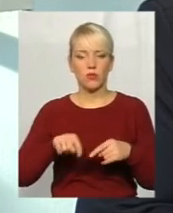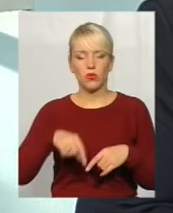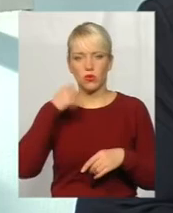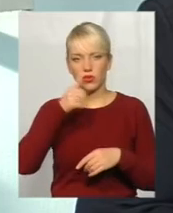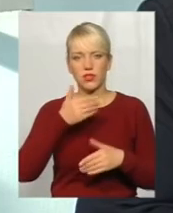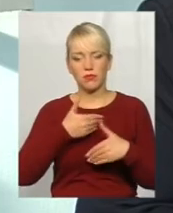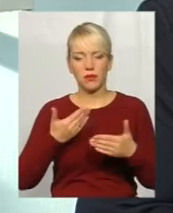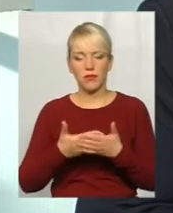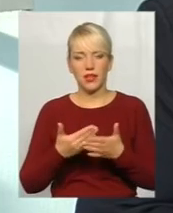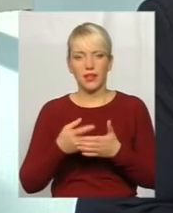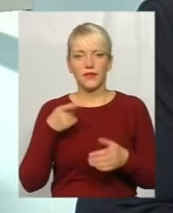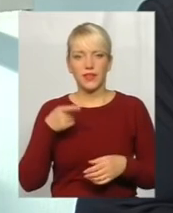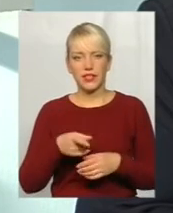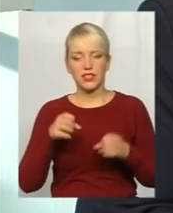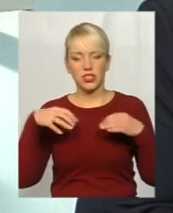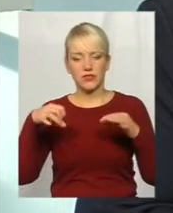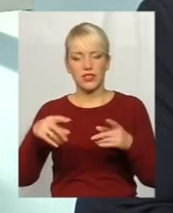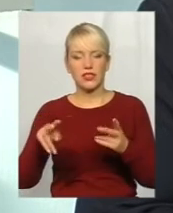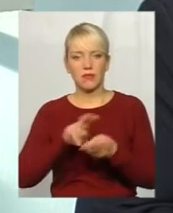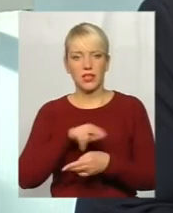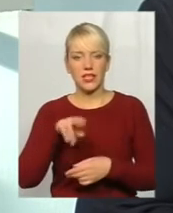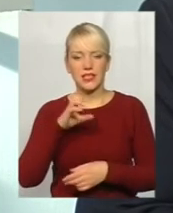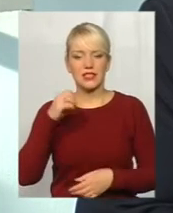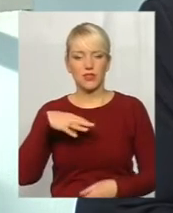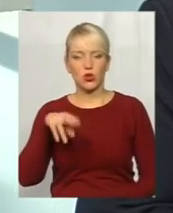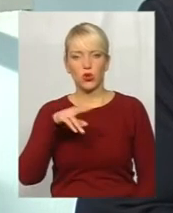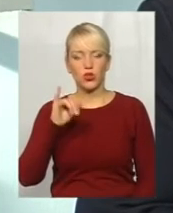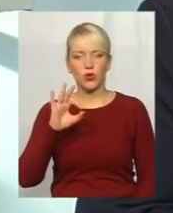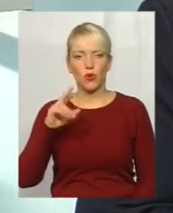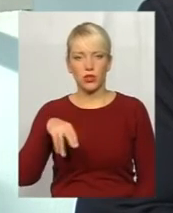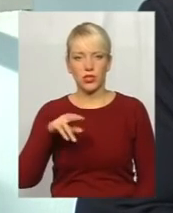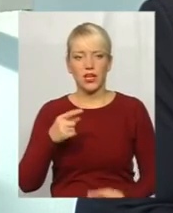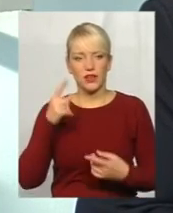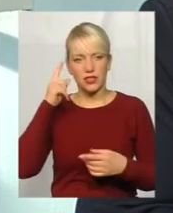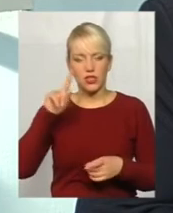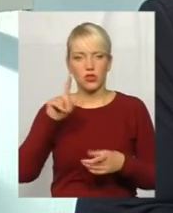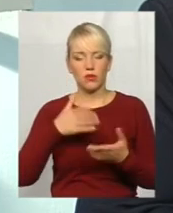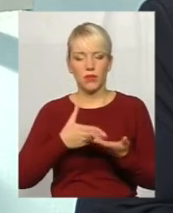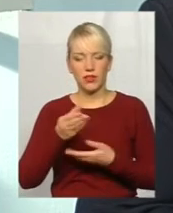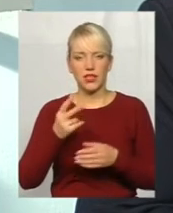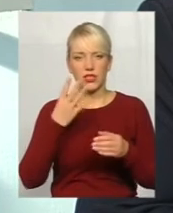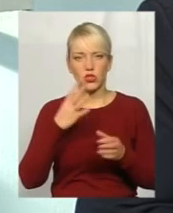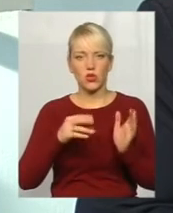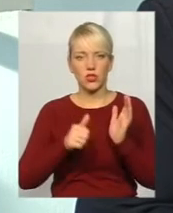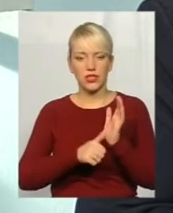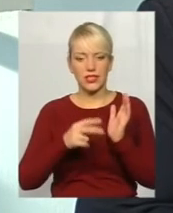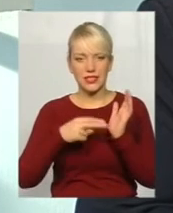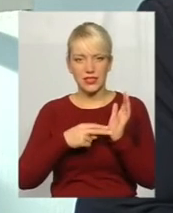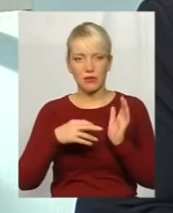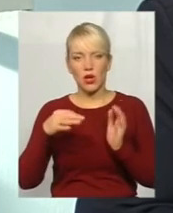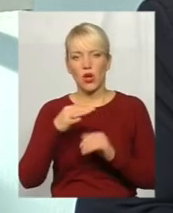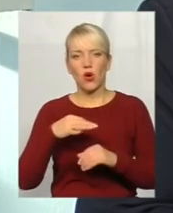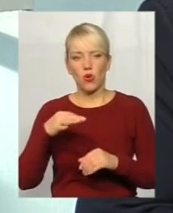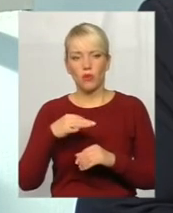біля тисячі світільників замінюємо на світодіод, тому що, ви знаєте, ми платили 47 копійів за нощне освітлення, зараз 2